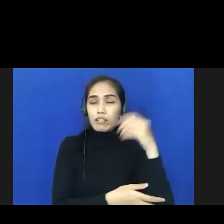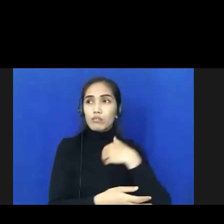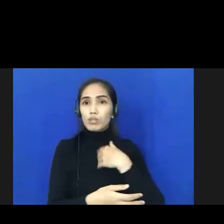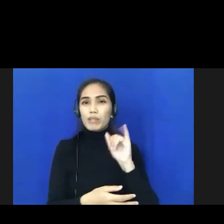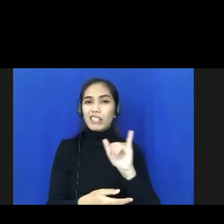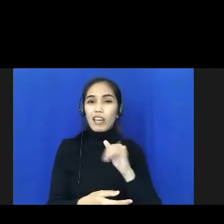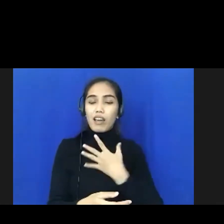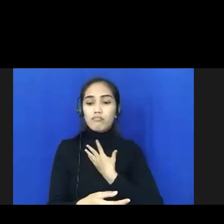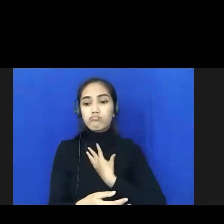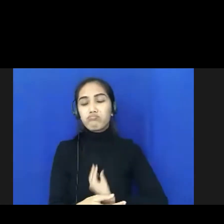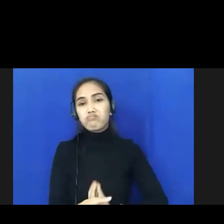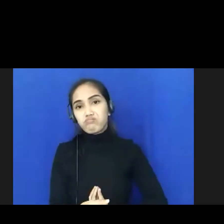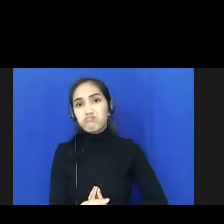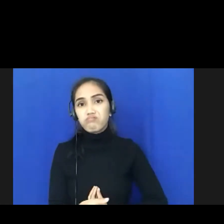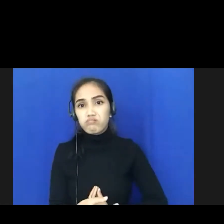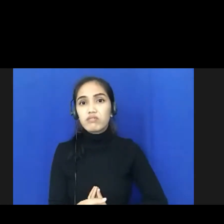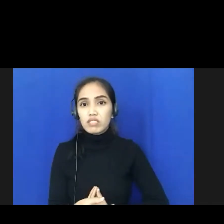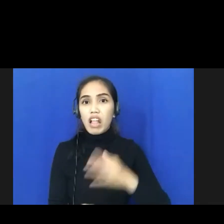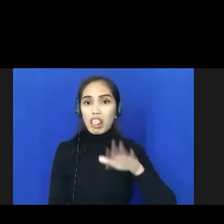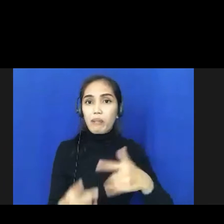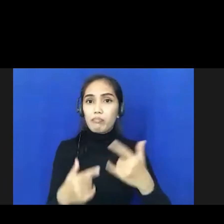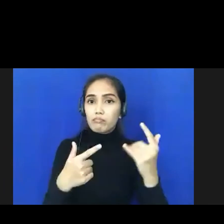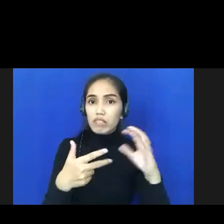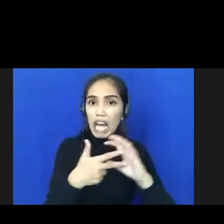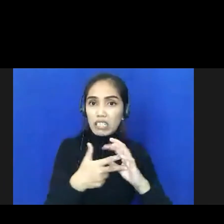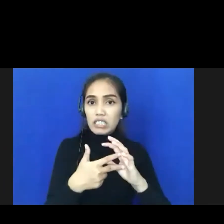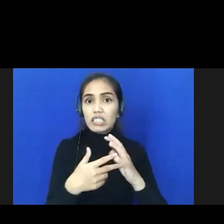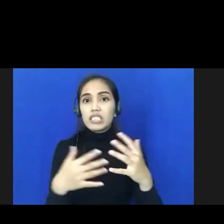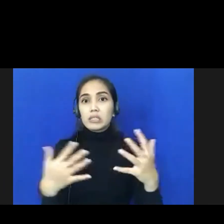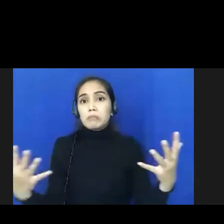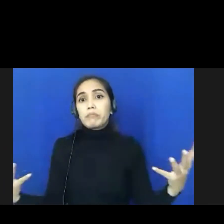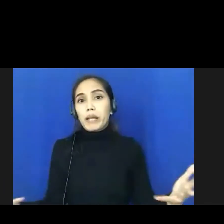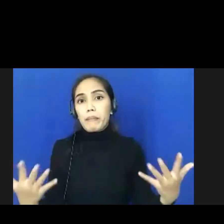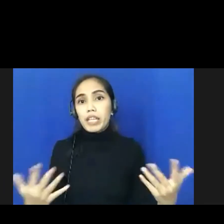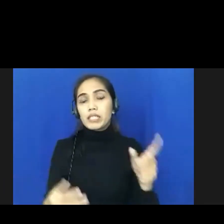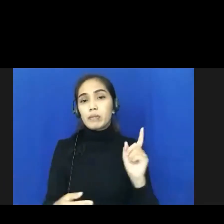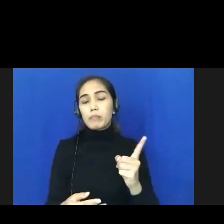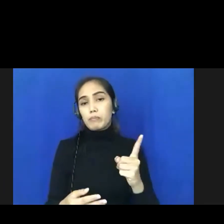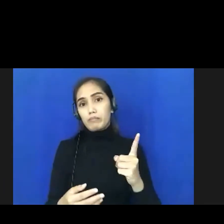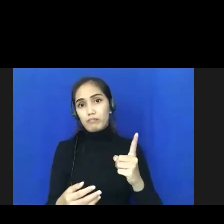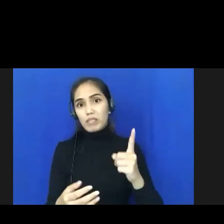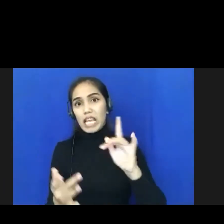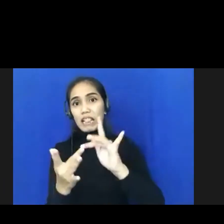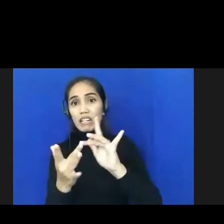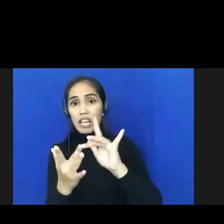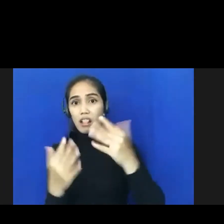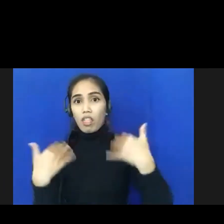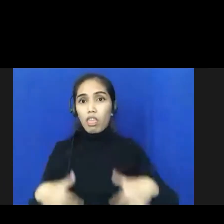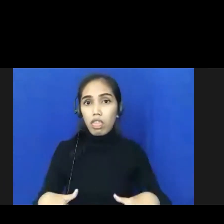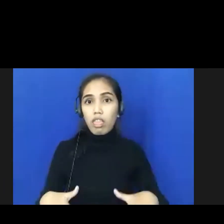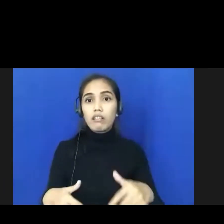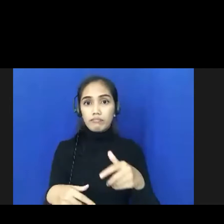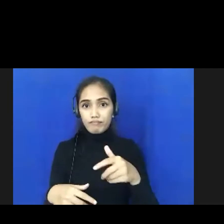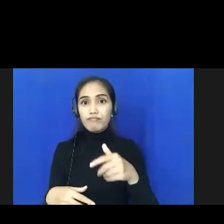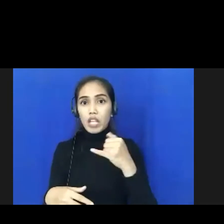bisa terjadi pendidikan yang diharapkan karena memang sarana yang